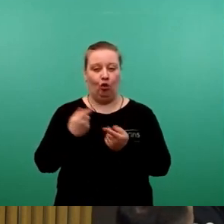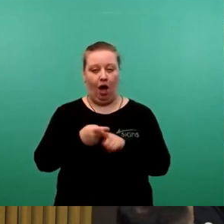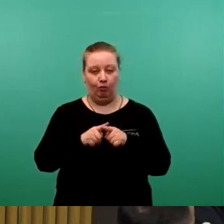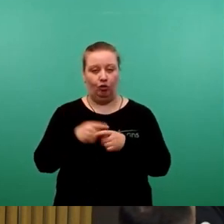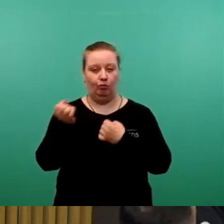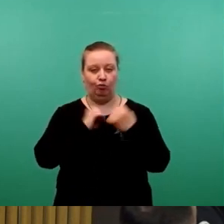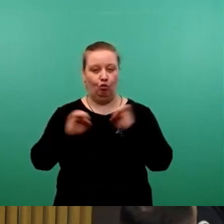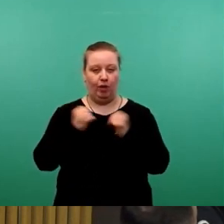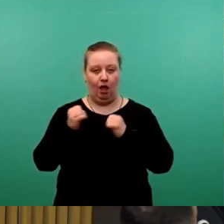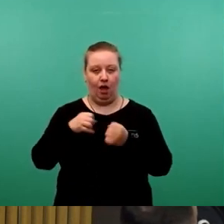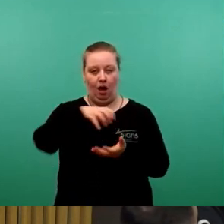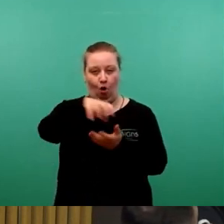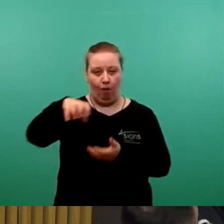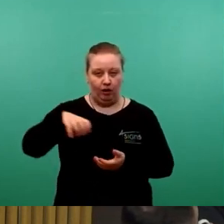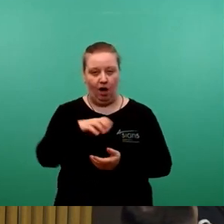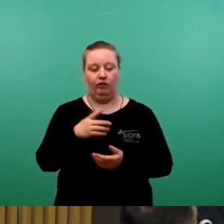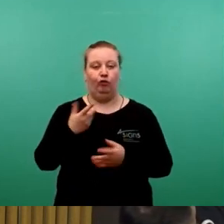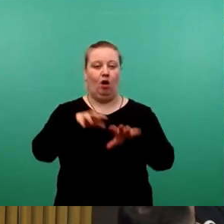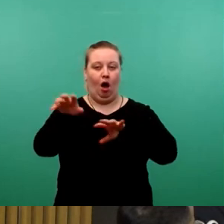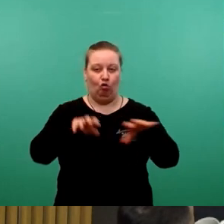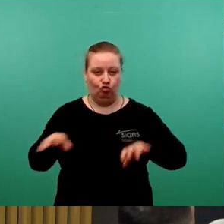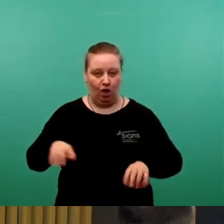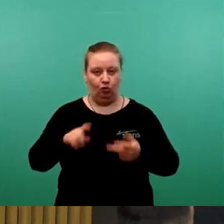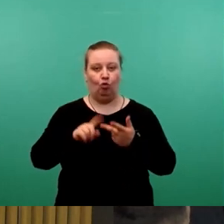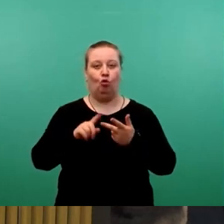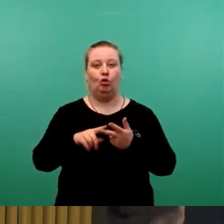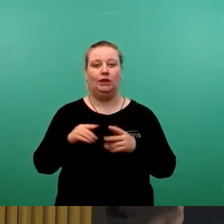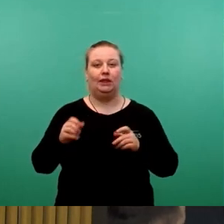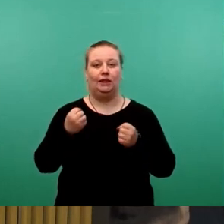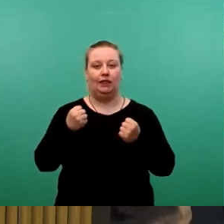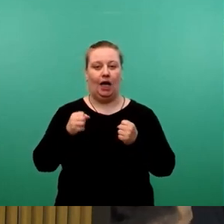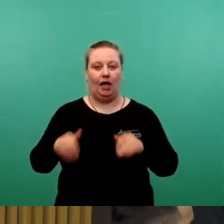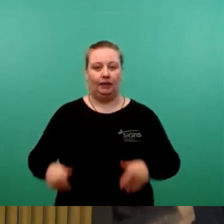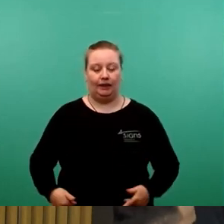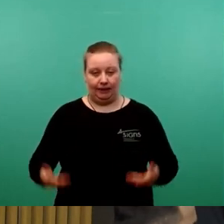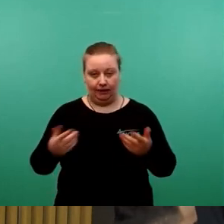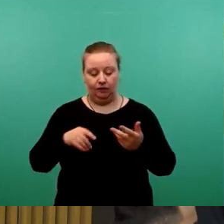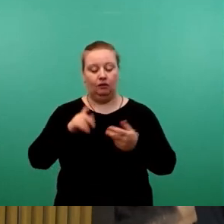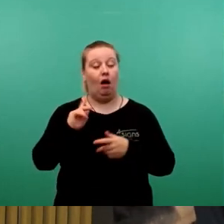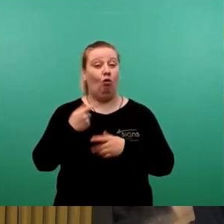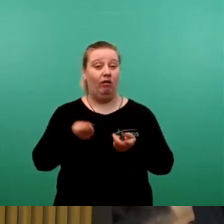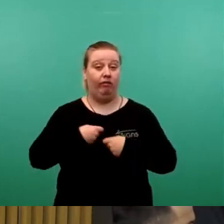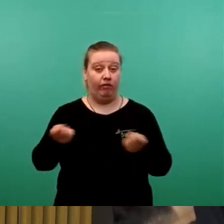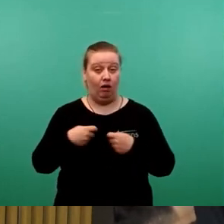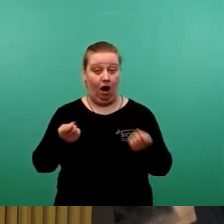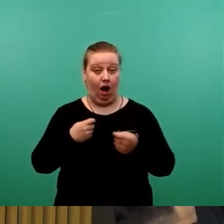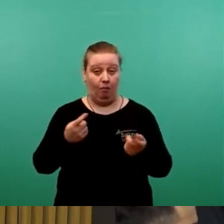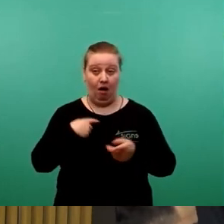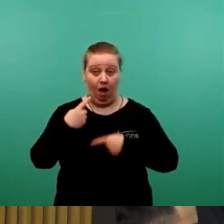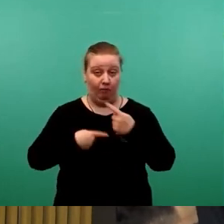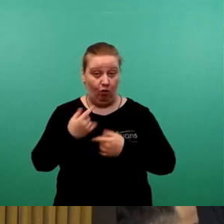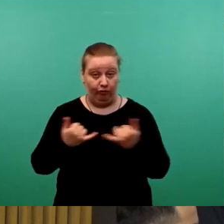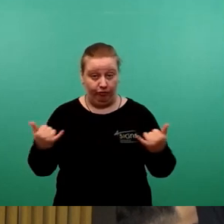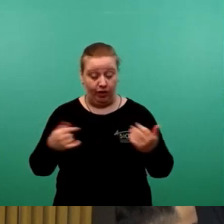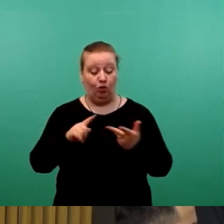Raumeinheiten, für die Ausstattung der mobilen Raumeinheiten und für die Beauftragung des Sicherheitsdienstes? Welche Art der Vergabe wurde bei den jeweiligen Dienstleistungen gewählt und wie viele